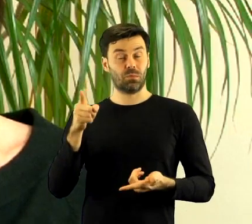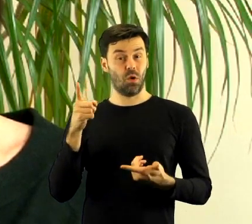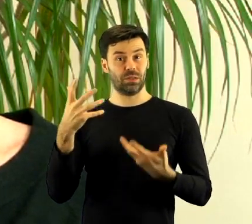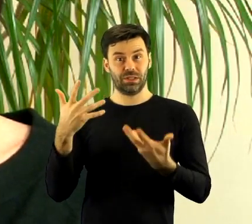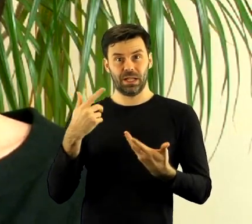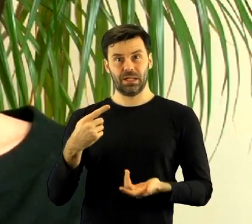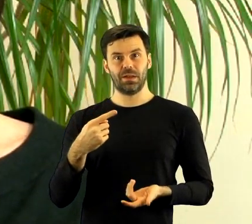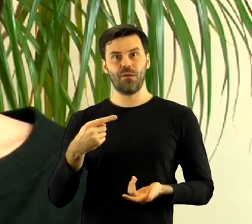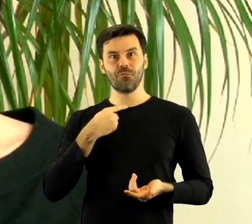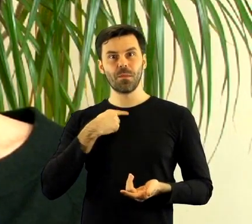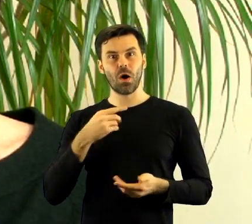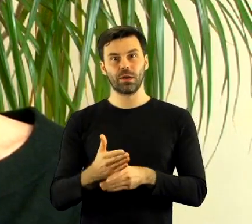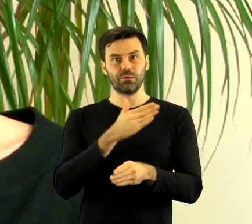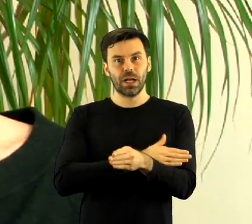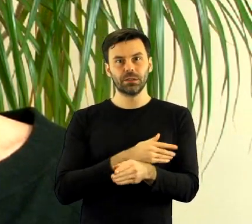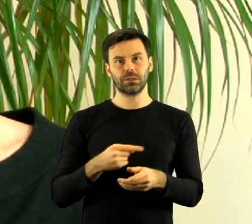zamknie nam się usta.